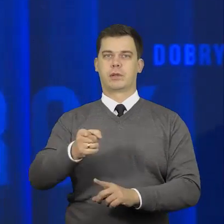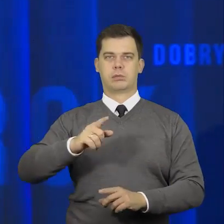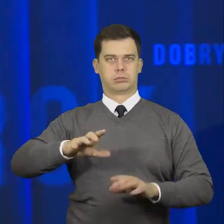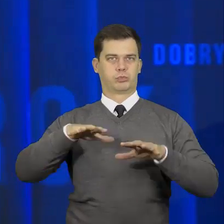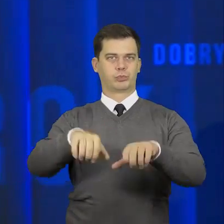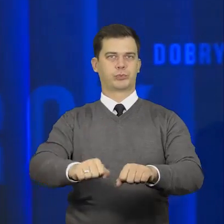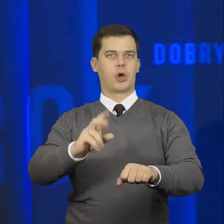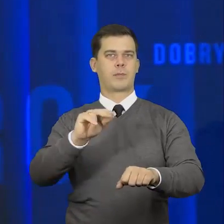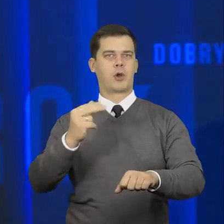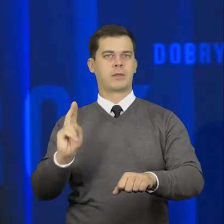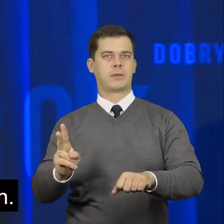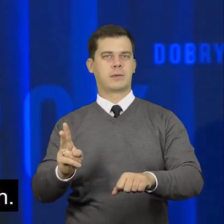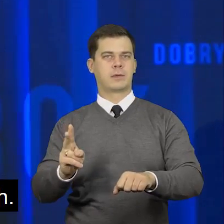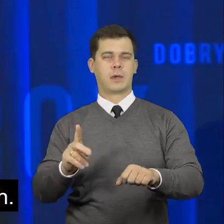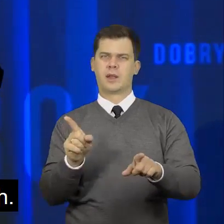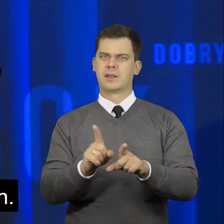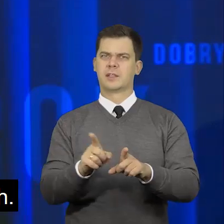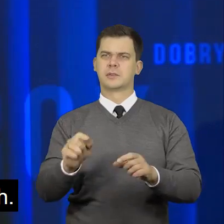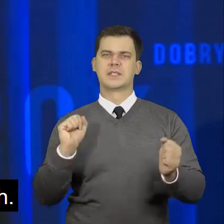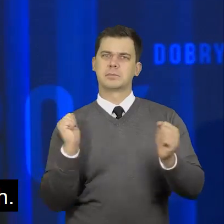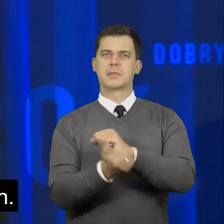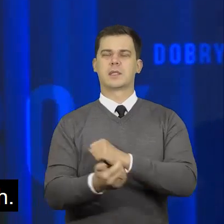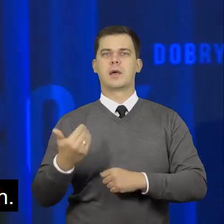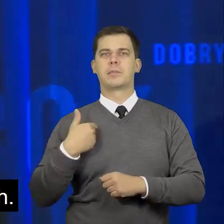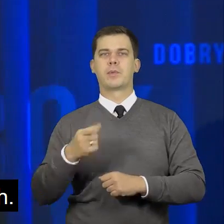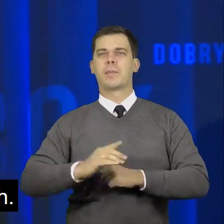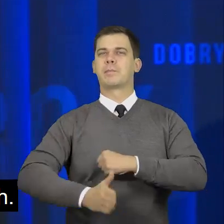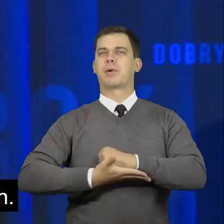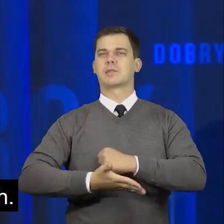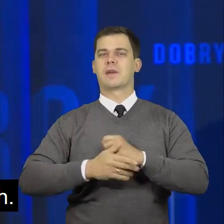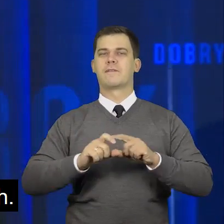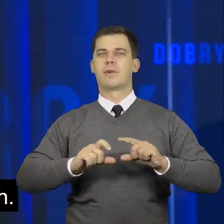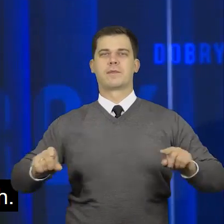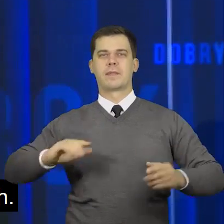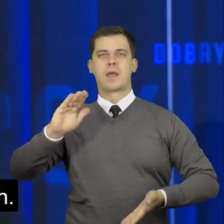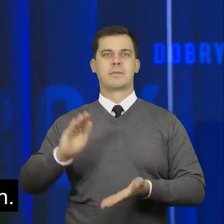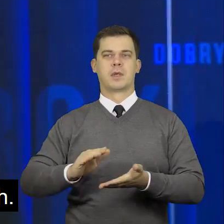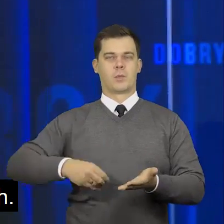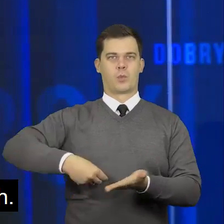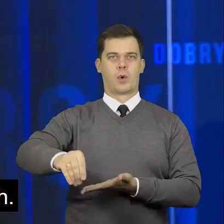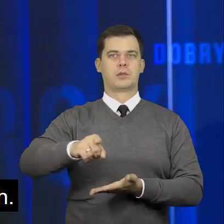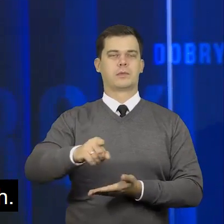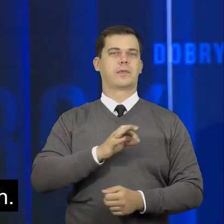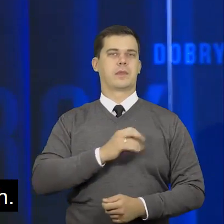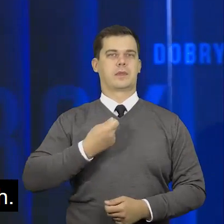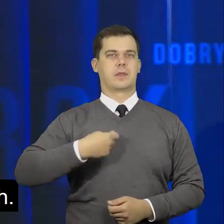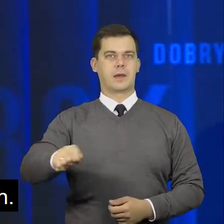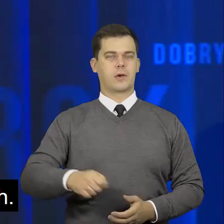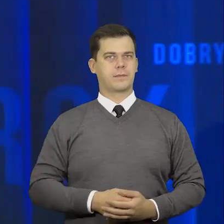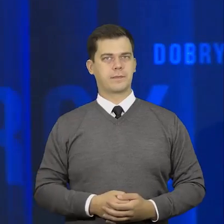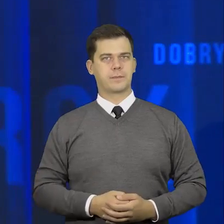egzekucją komorniczą. Zmieniliśmy sposób ustalenia podstawy wymiaru składek pracowników